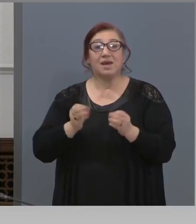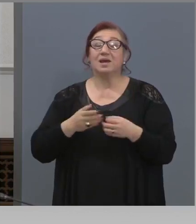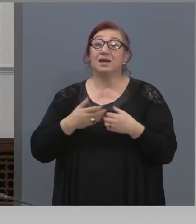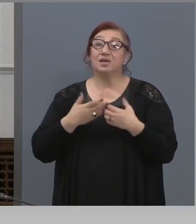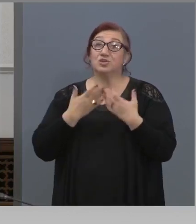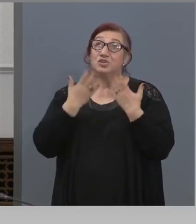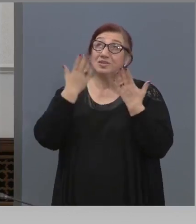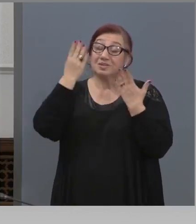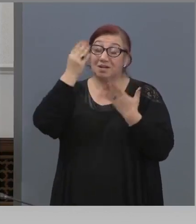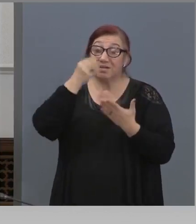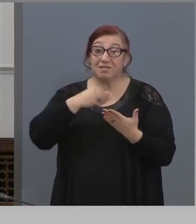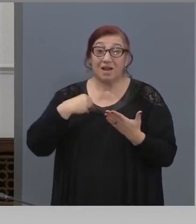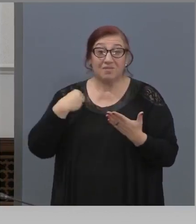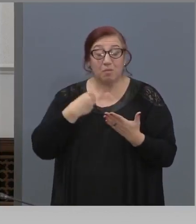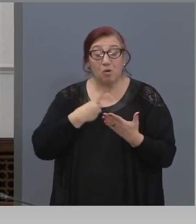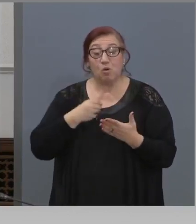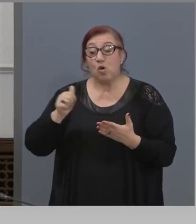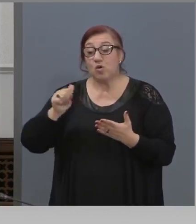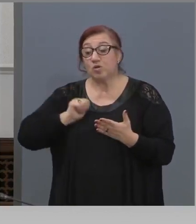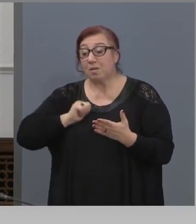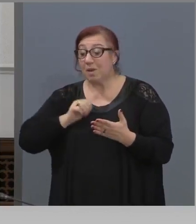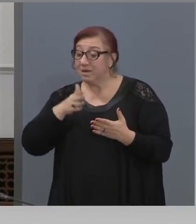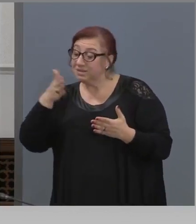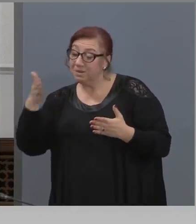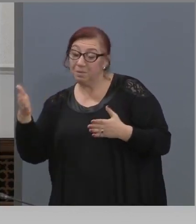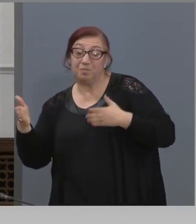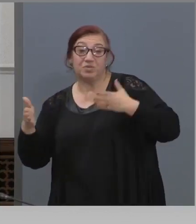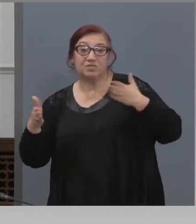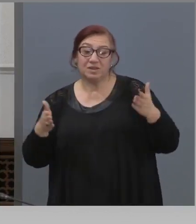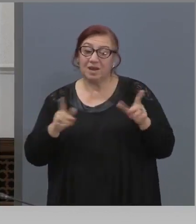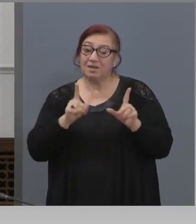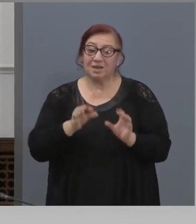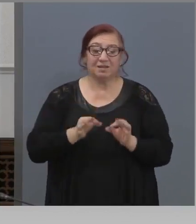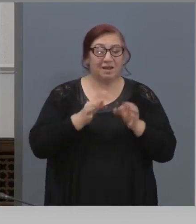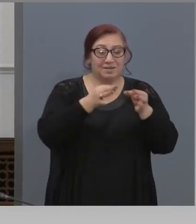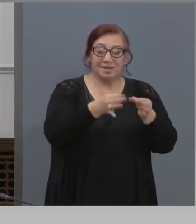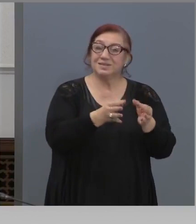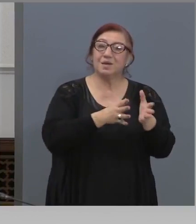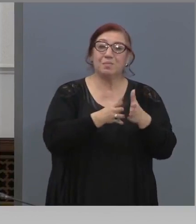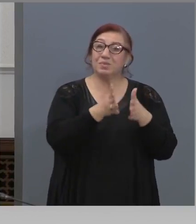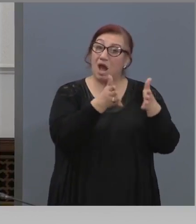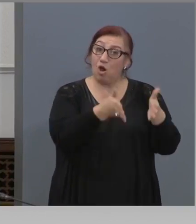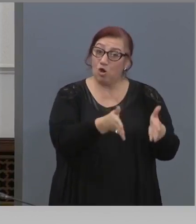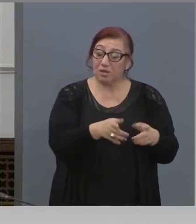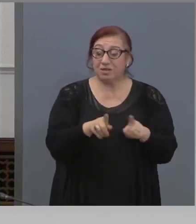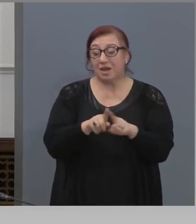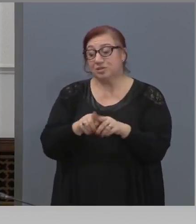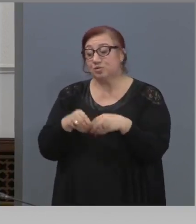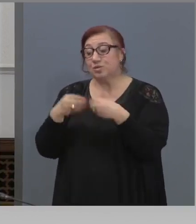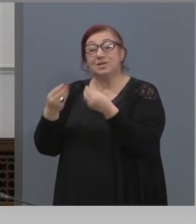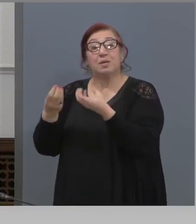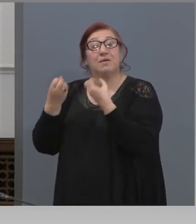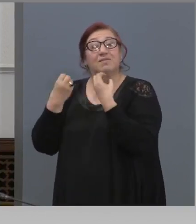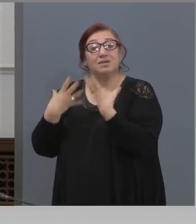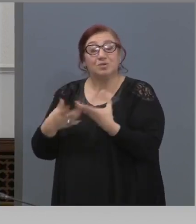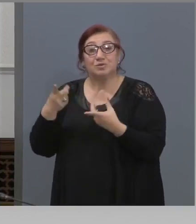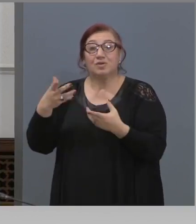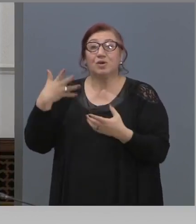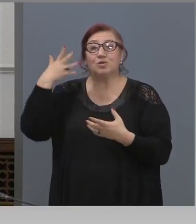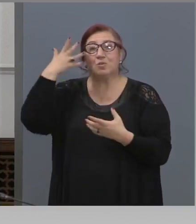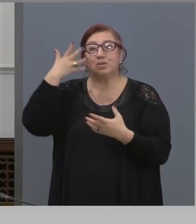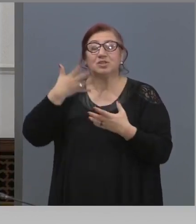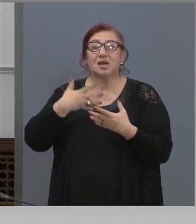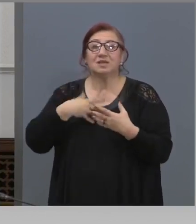и едното, и другото се стараем да опазим, и да не се заразяват хората, и да дадем възможност. Това, което е най-голямата мечта за